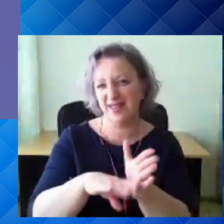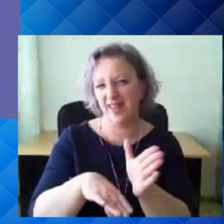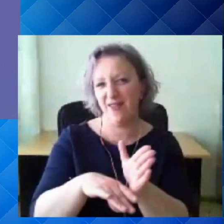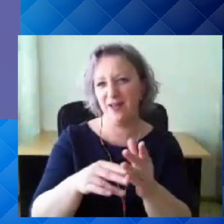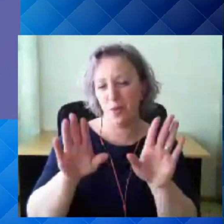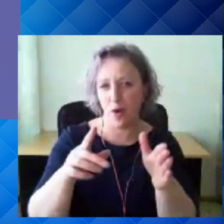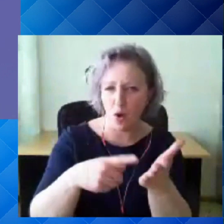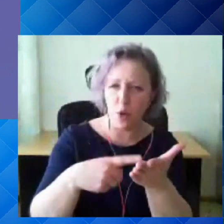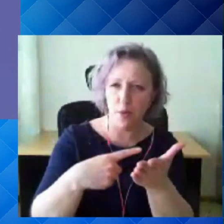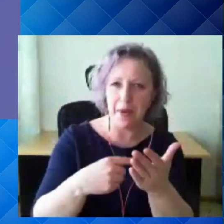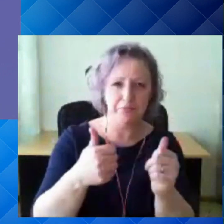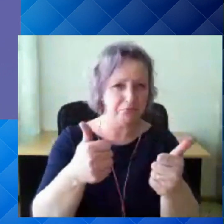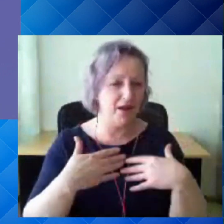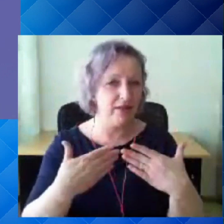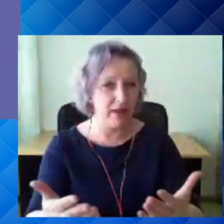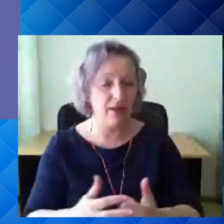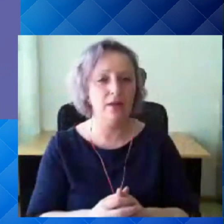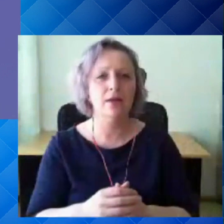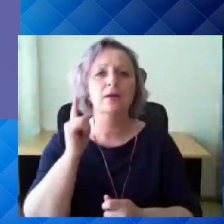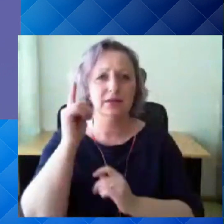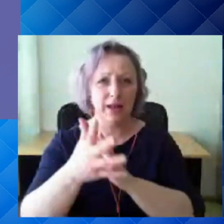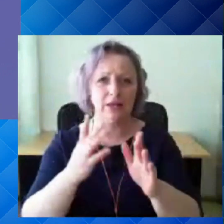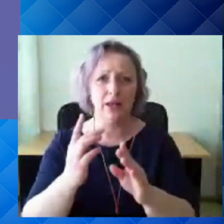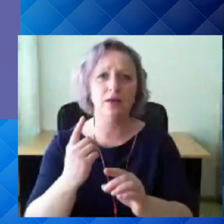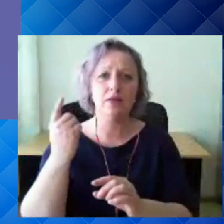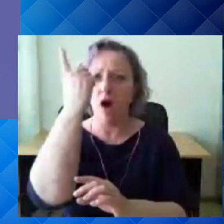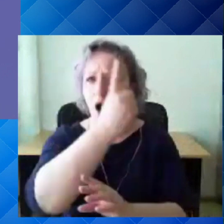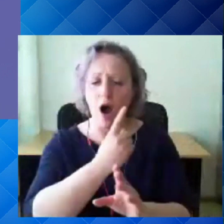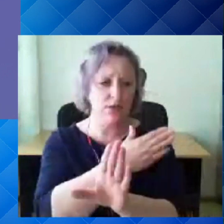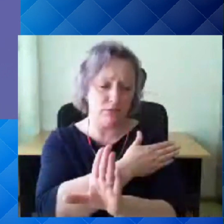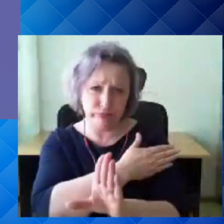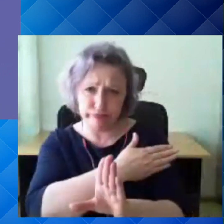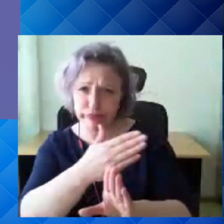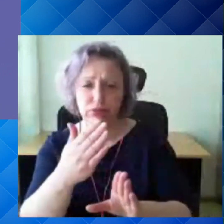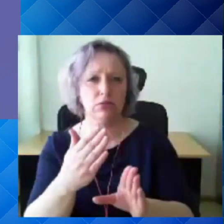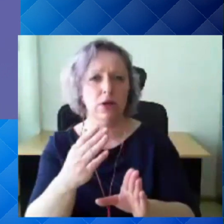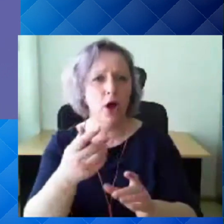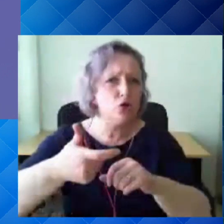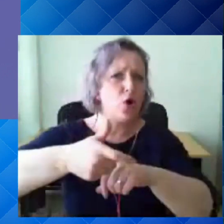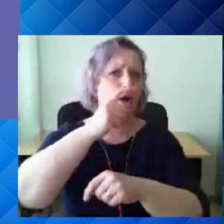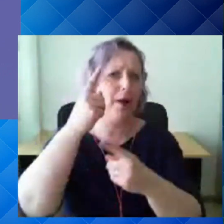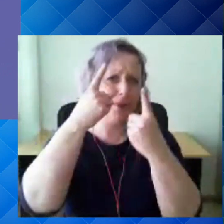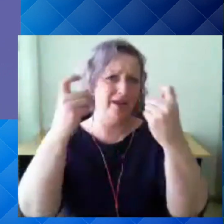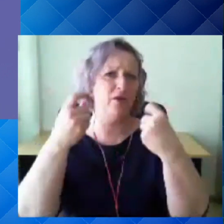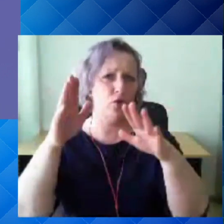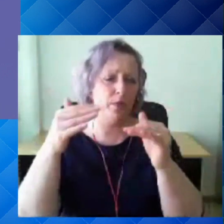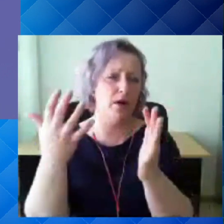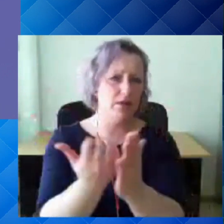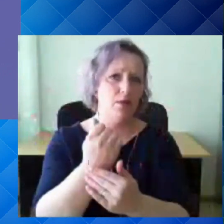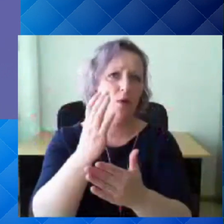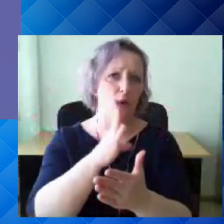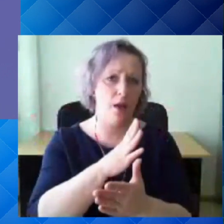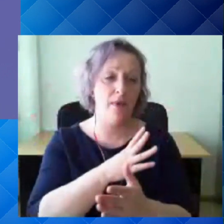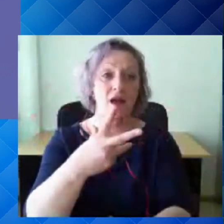Selge see, aastaga on oleme ikka väga palju rokem saanud teada sellest haiguses. Vaktsiin saime varem, kui